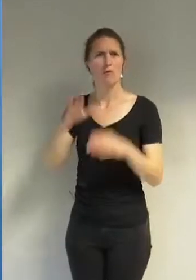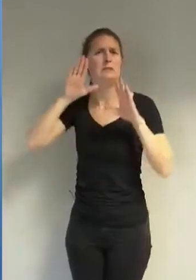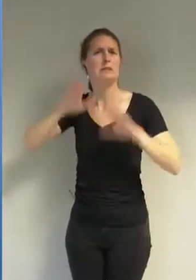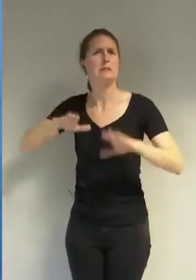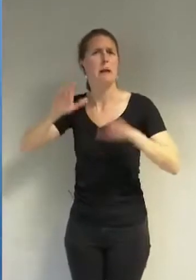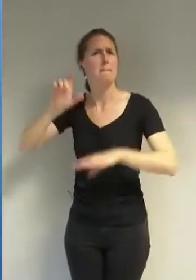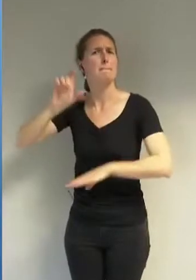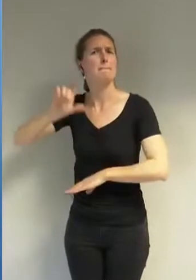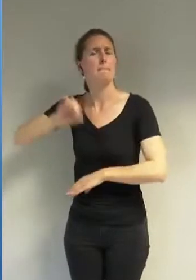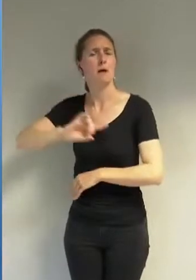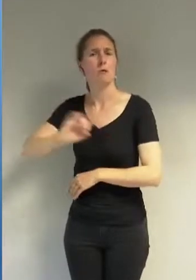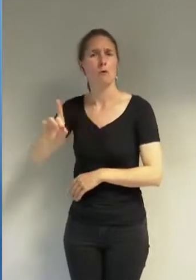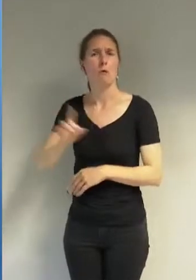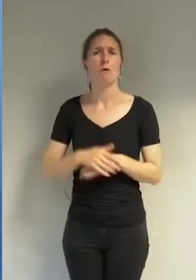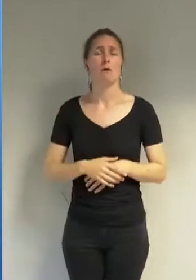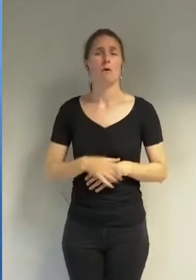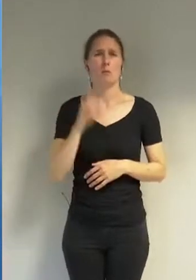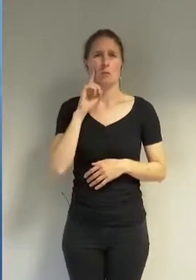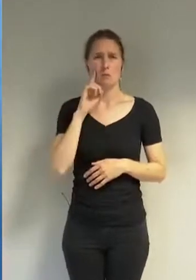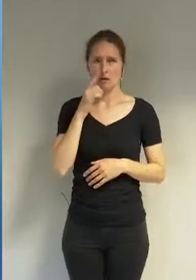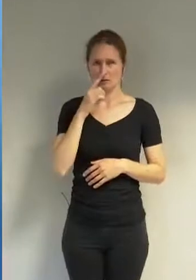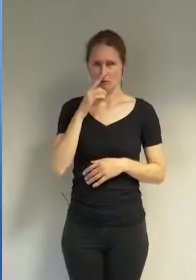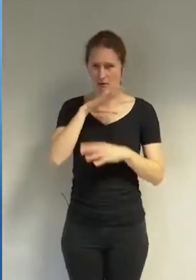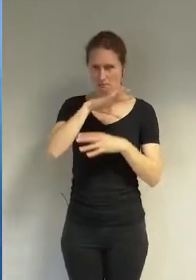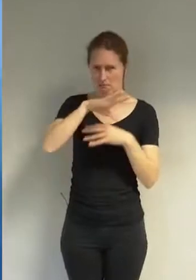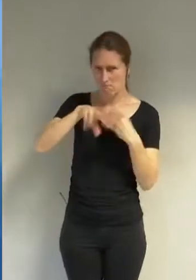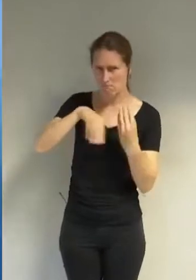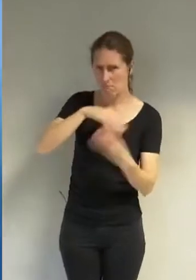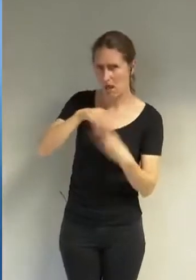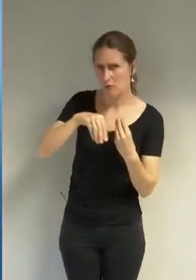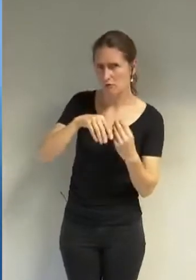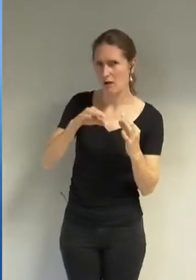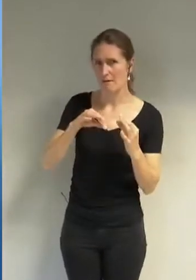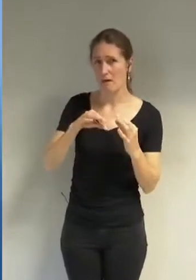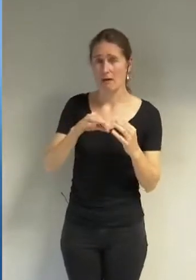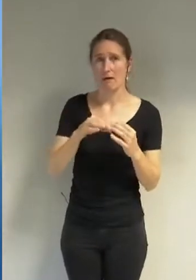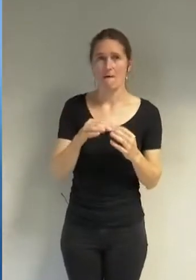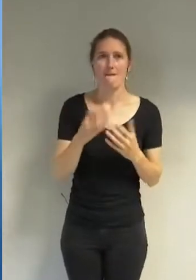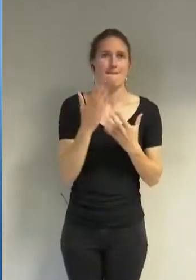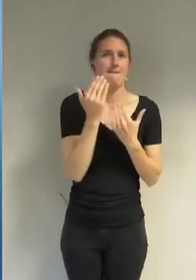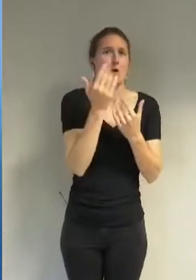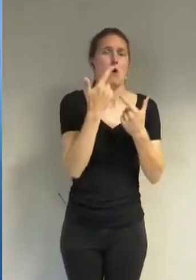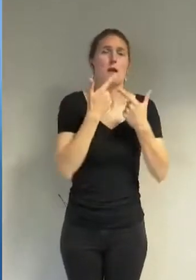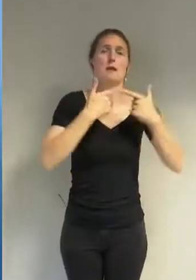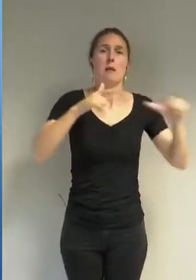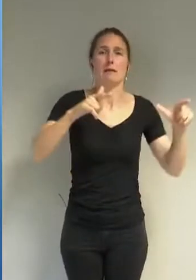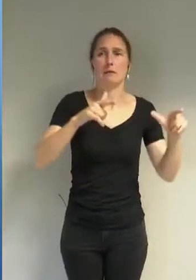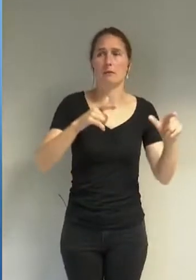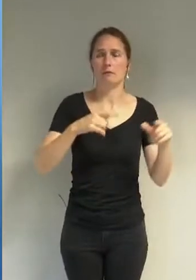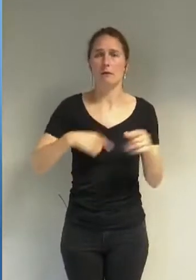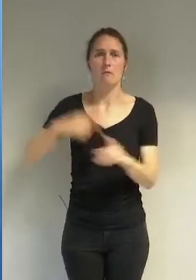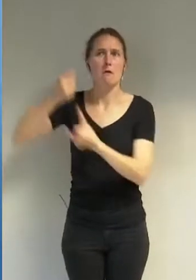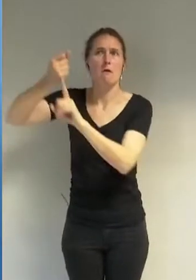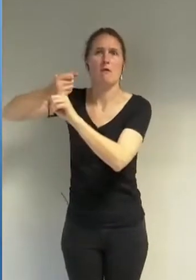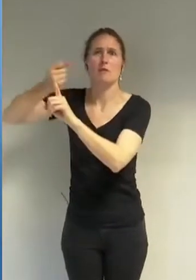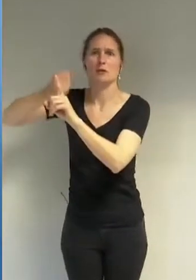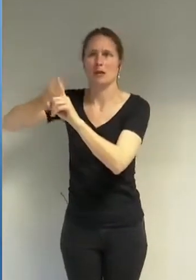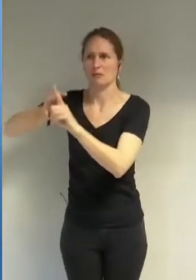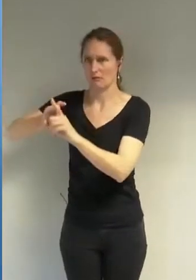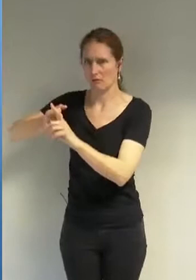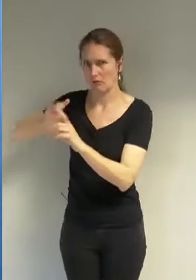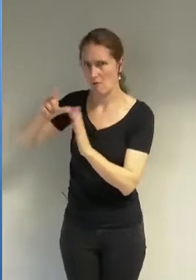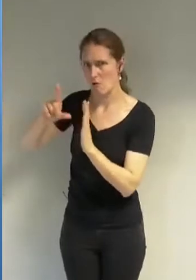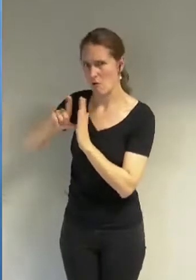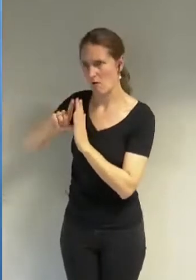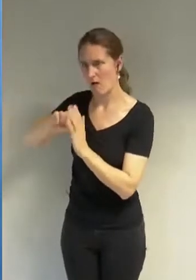il ne peut y avoir de confusion entre une aspiration à la liberté et une revendication au dogmatisme.